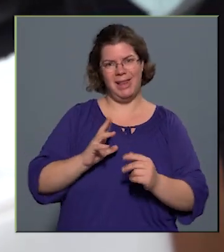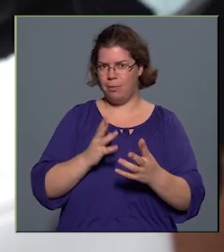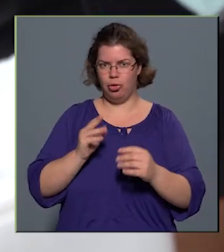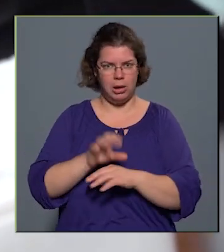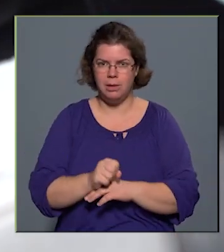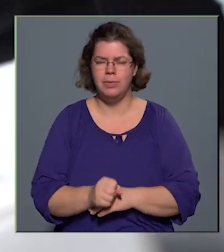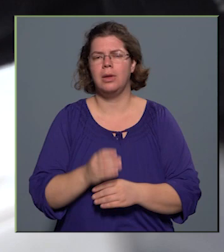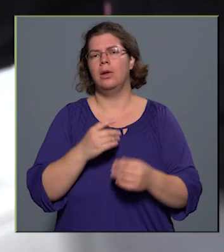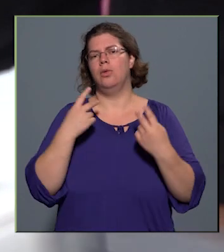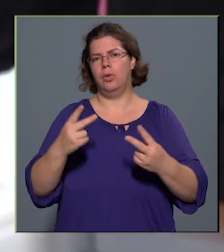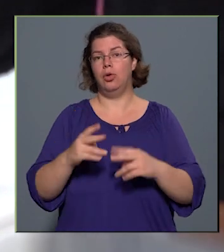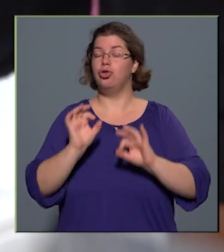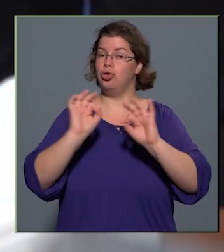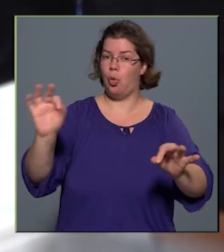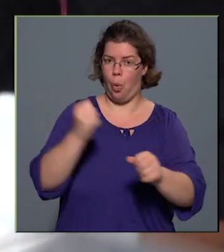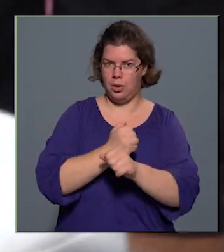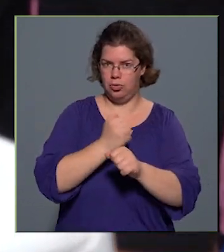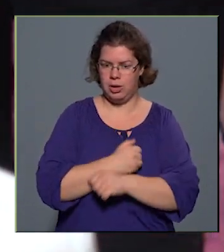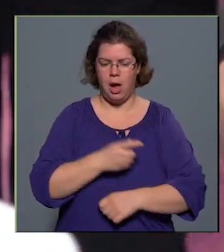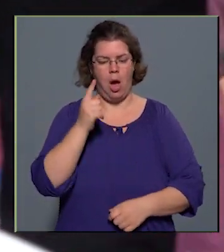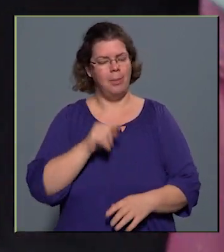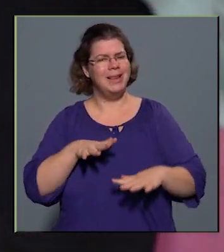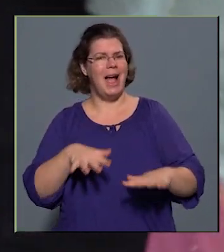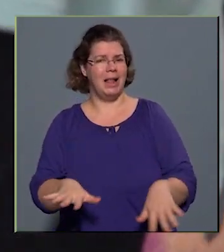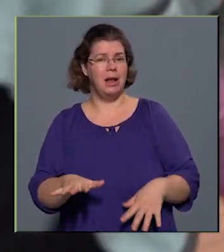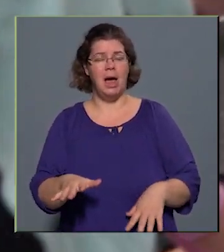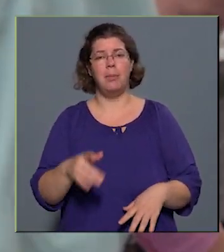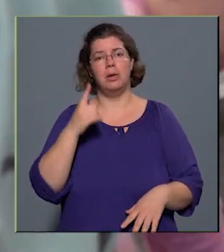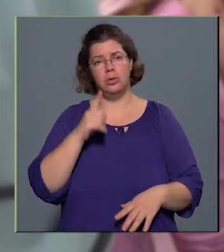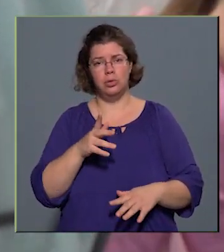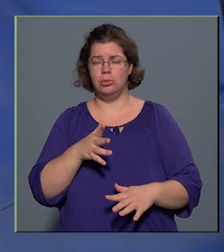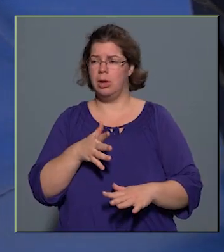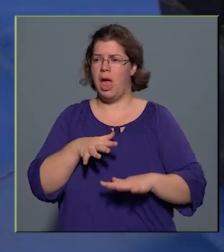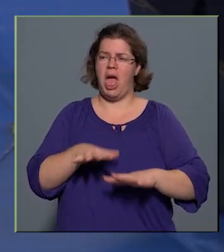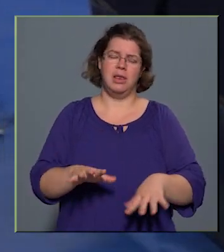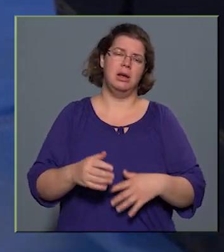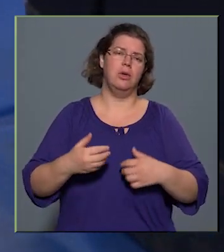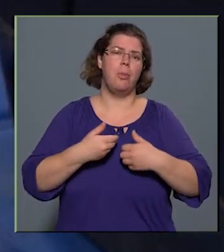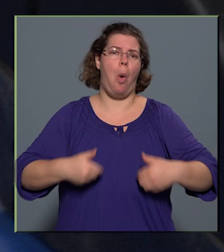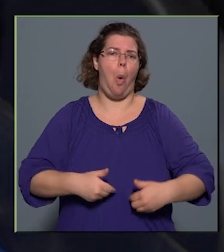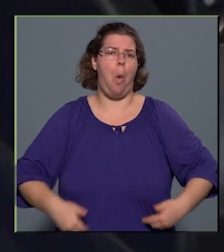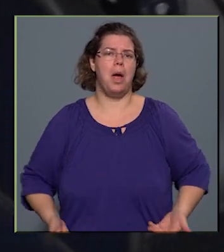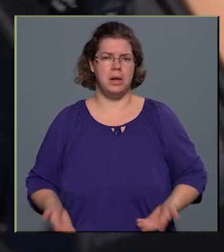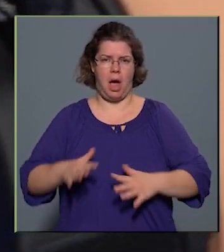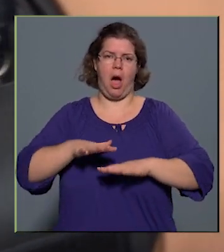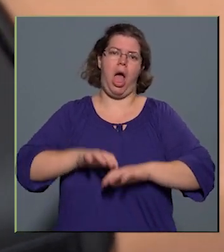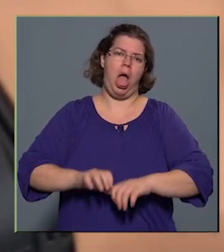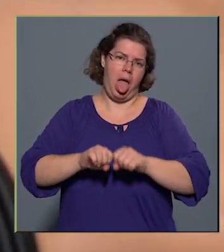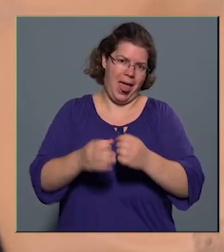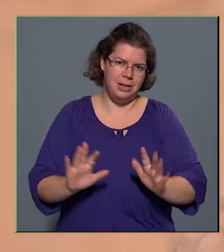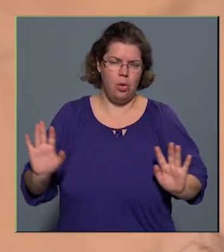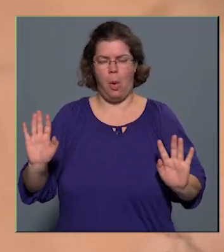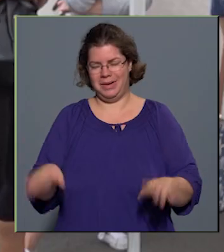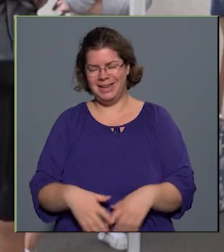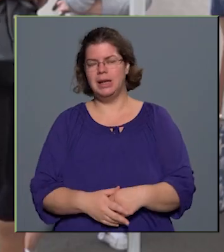Tehát egyrészt fontos, hogy jól csináljuk, amit általában ártani tudunk vele, hogy eltörik a bordákat, de hát ugye mentős mondás, hogy inkább törőd